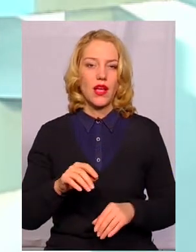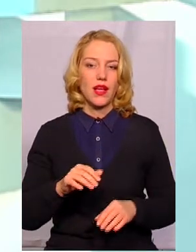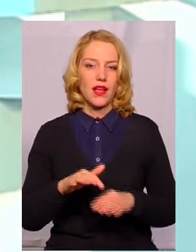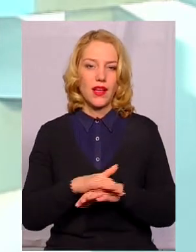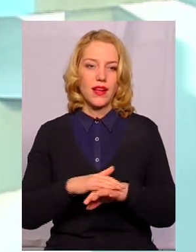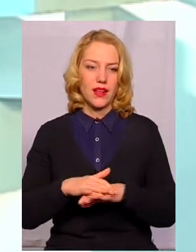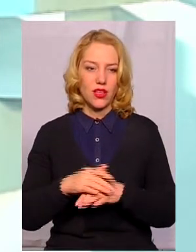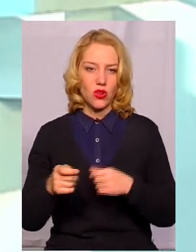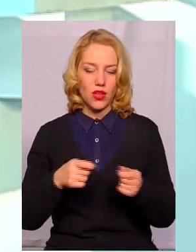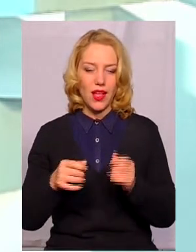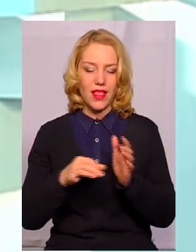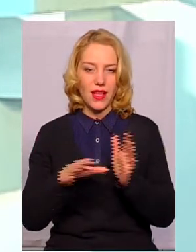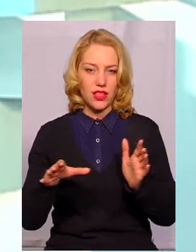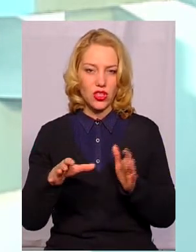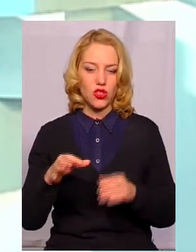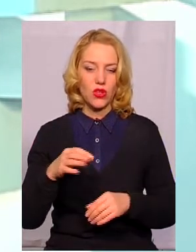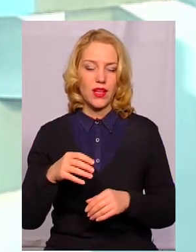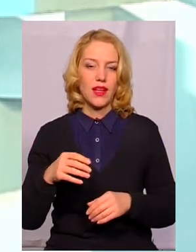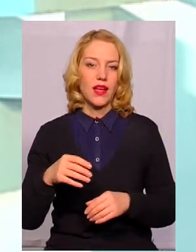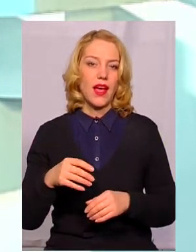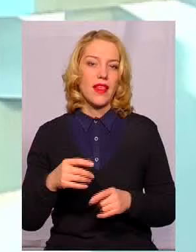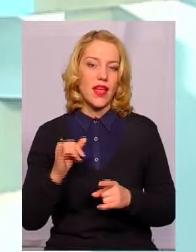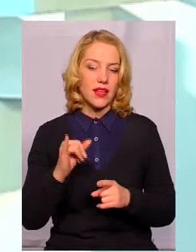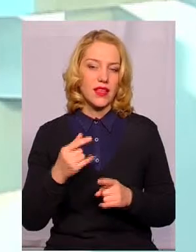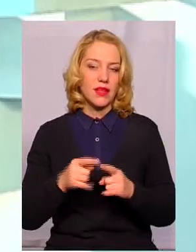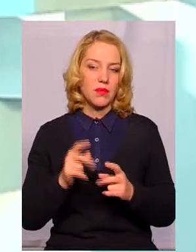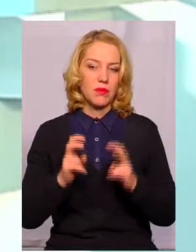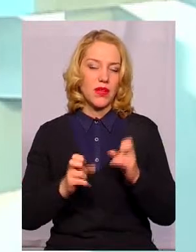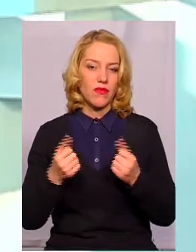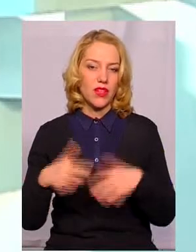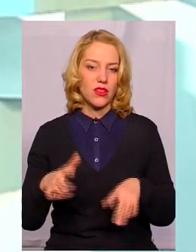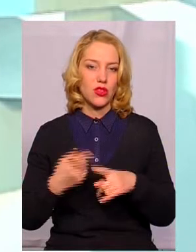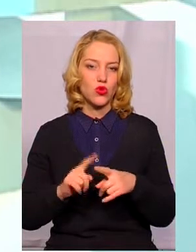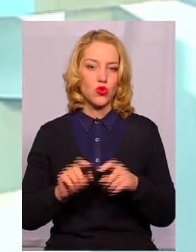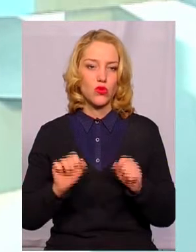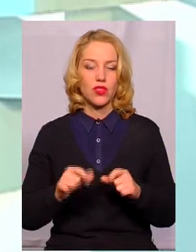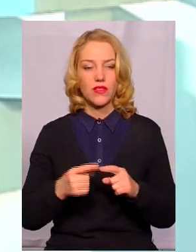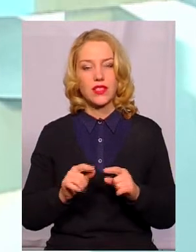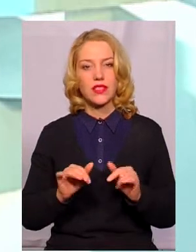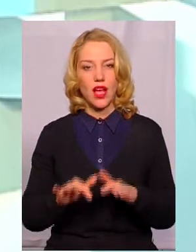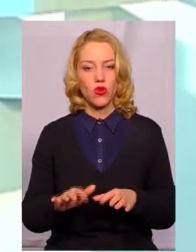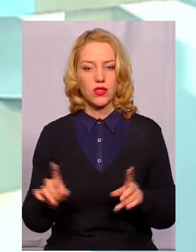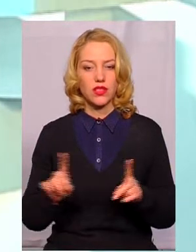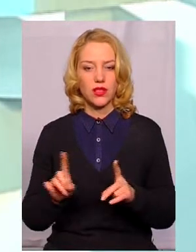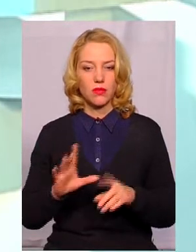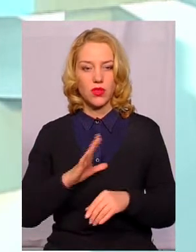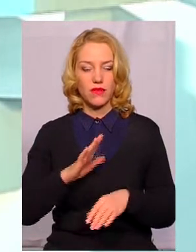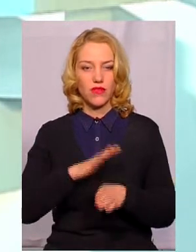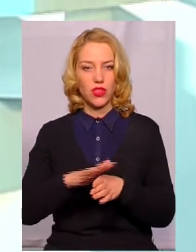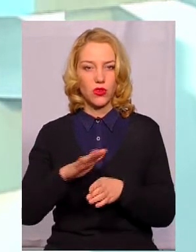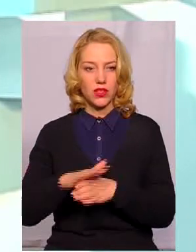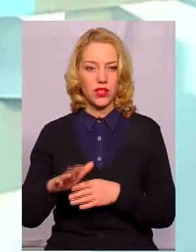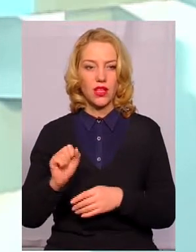підприємство втратило цю можливість. І ті заходи, які були виконані в